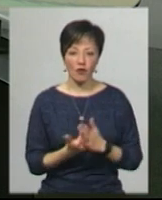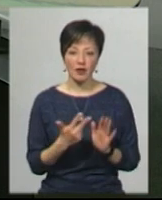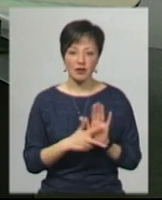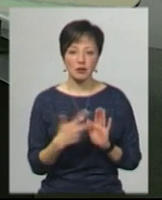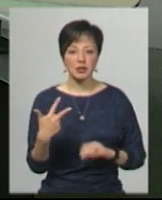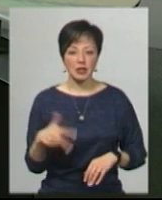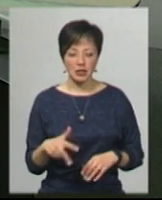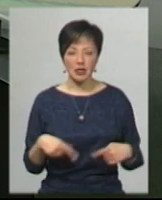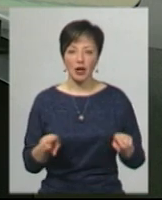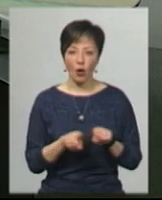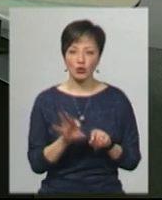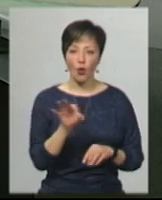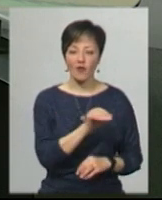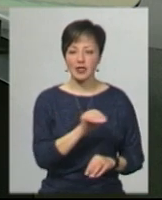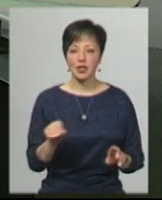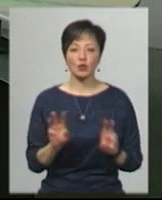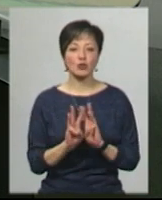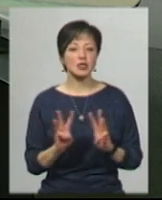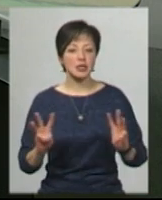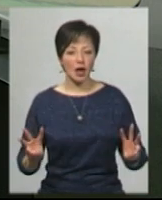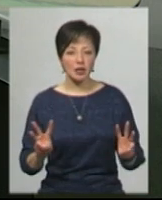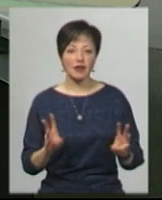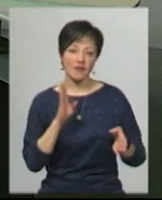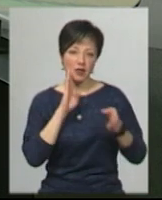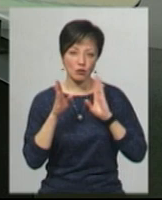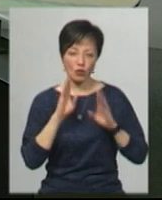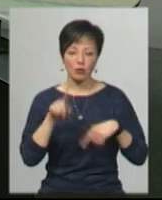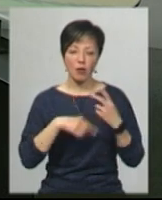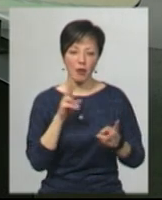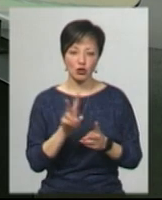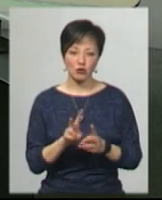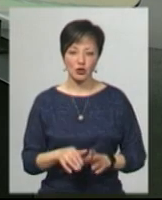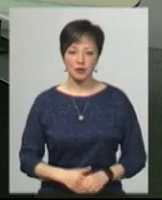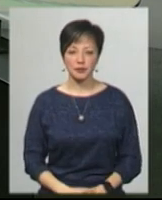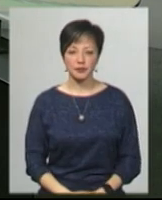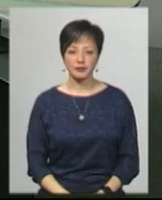20.30, а також на нашому офіційному сайті та сторінці у Фейсбук. Побачимось.